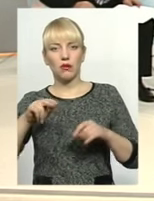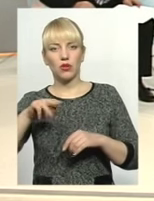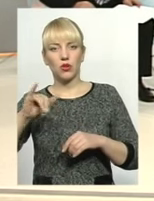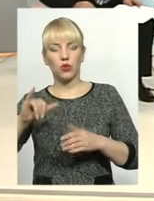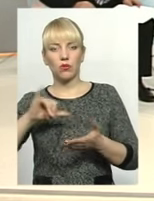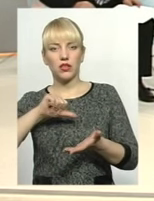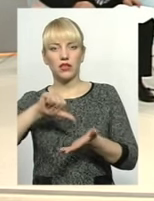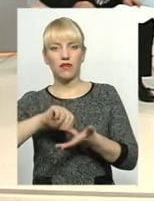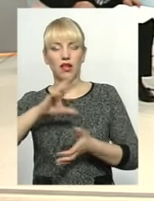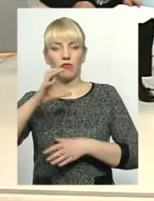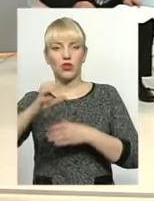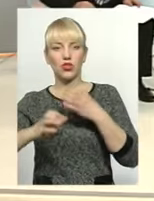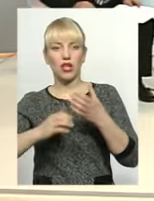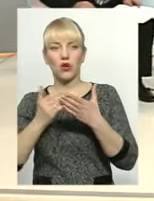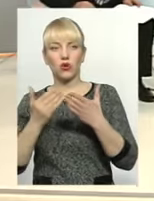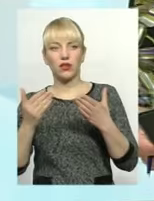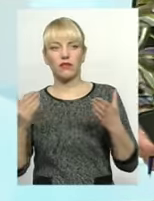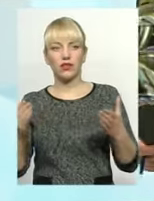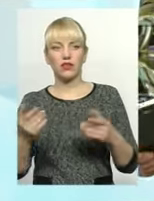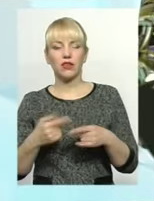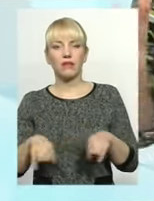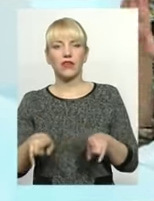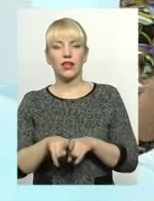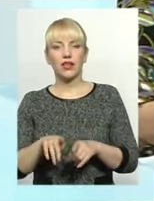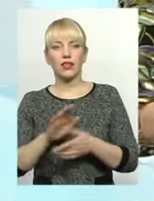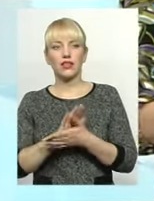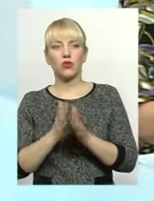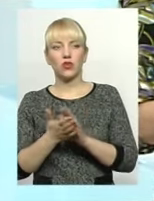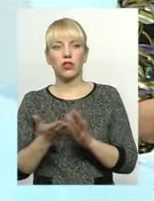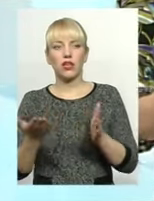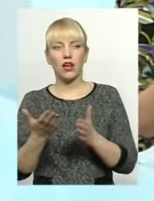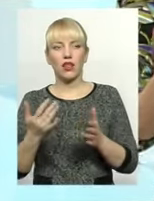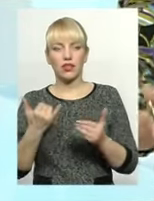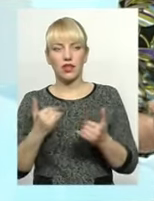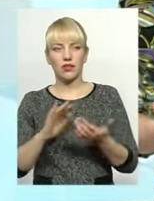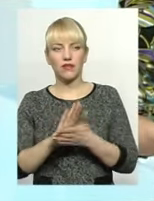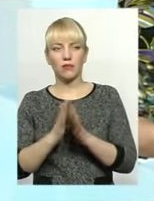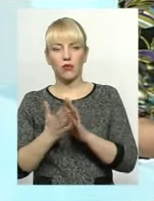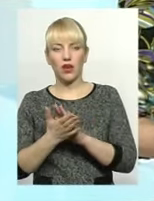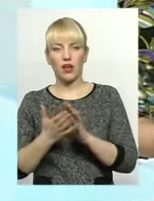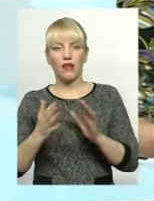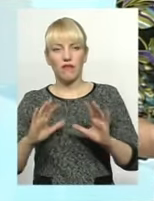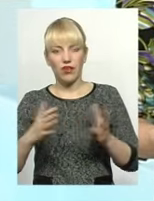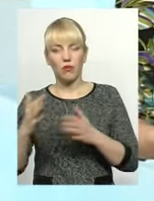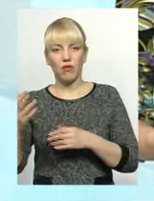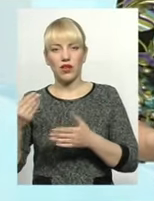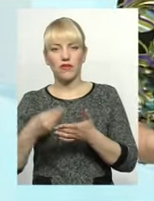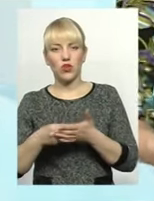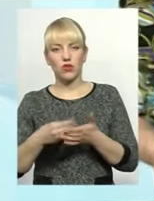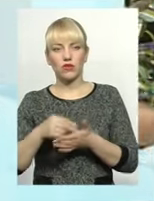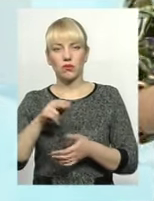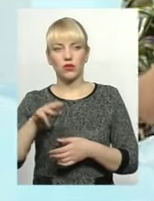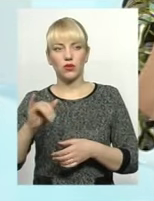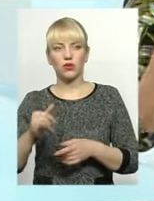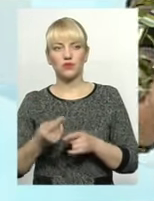міжнародній виставці. В такій ситуації, яка зараз відбувається з фінансуванням профтехосвіти, це,